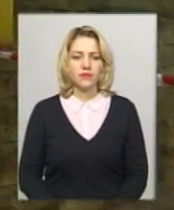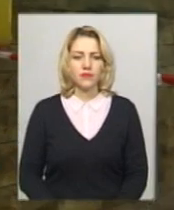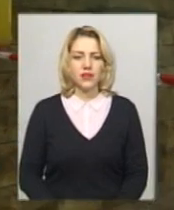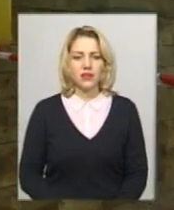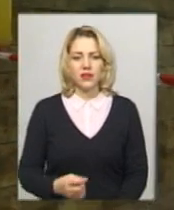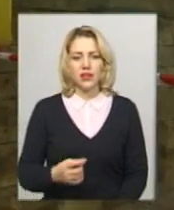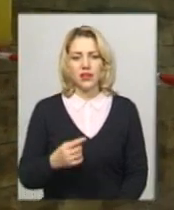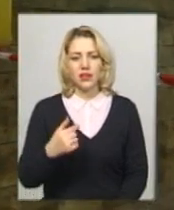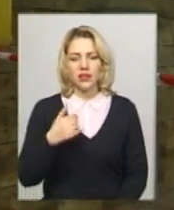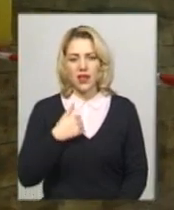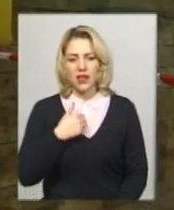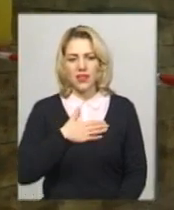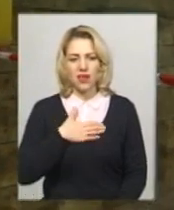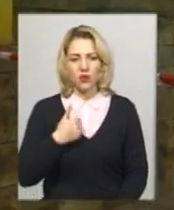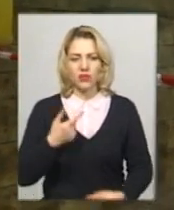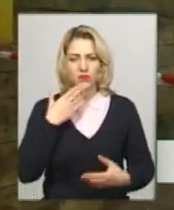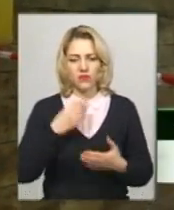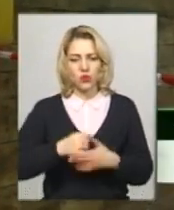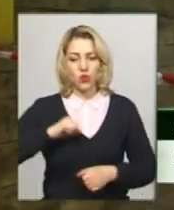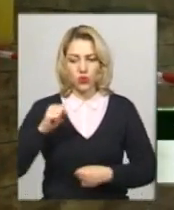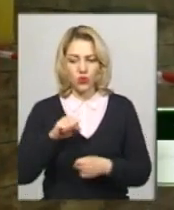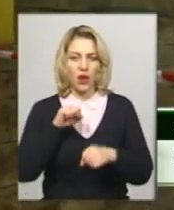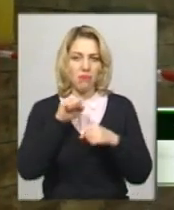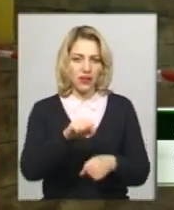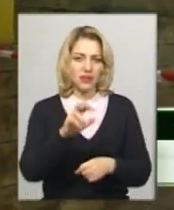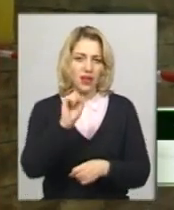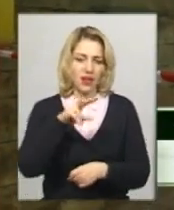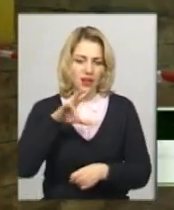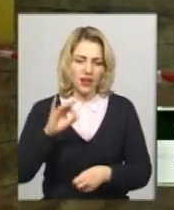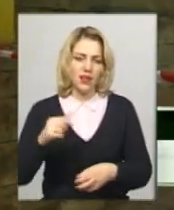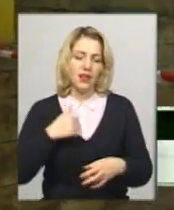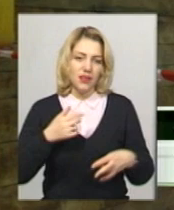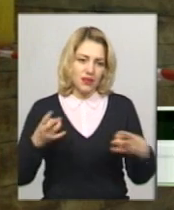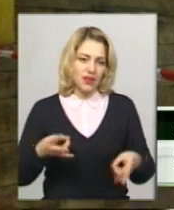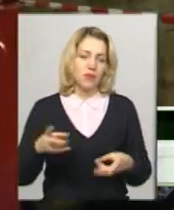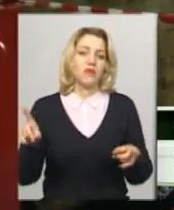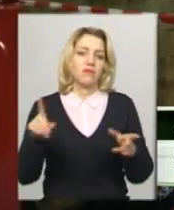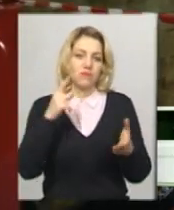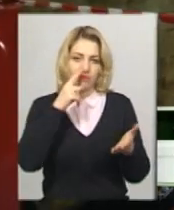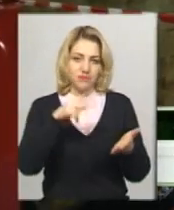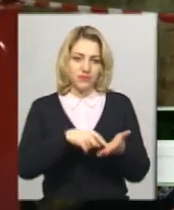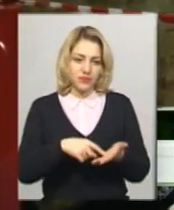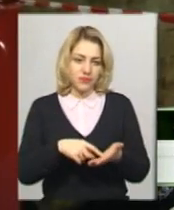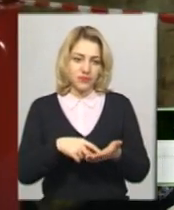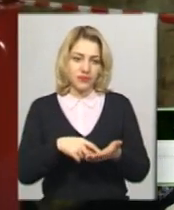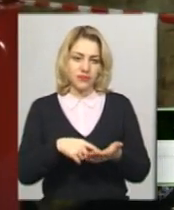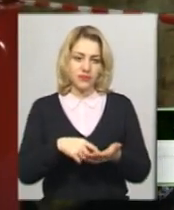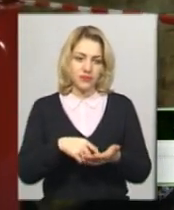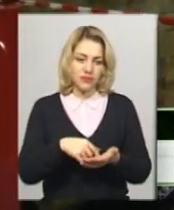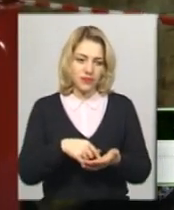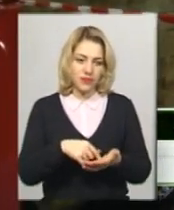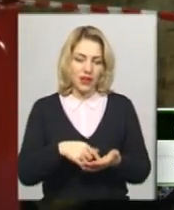В принципі я не хотів свого друга бити, але прийшлося, що в нас такий раунд став. Я засував